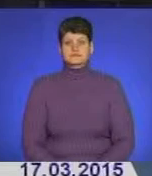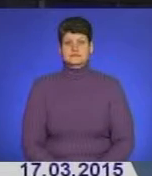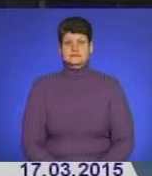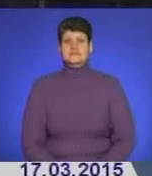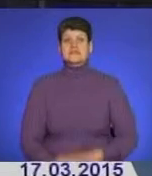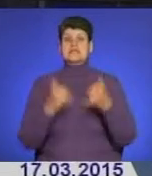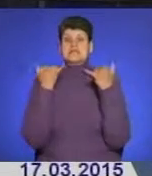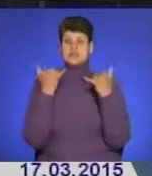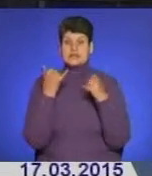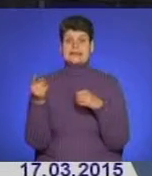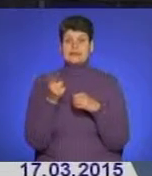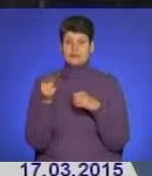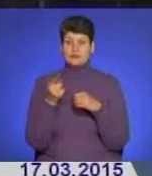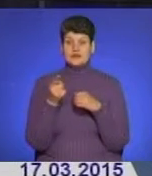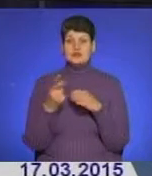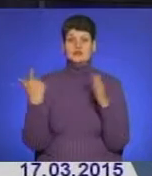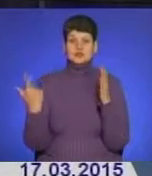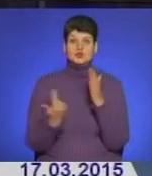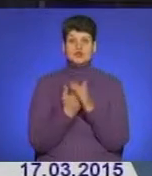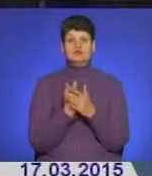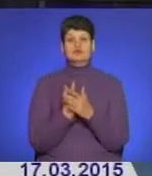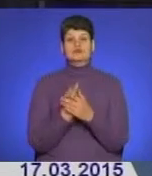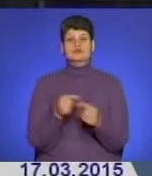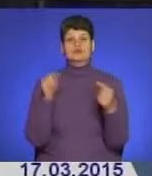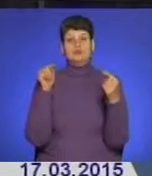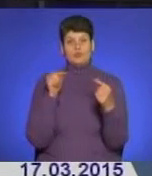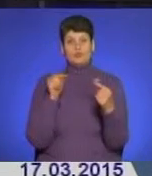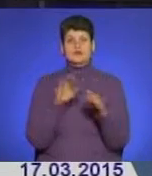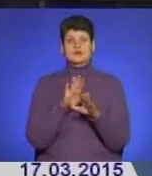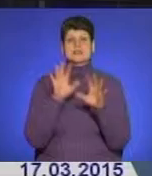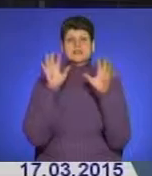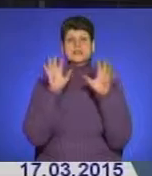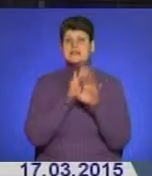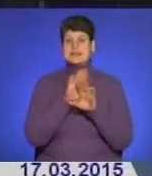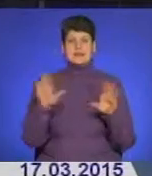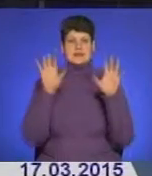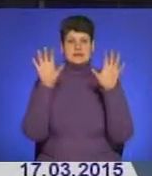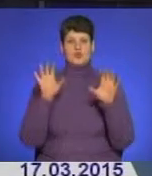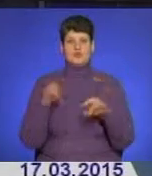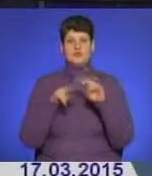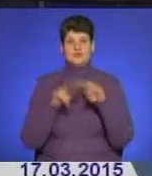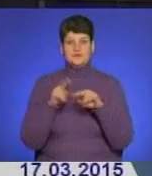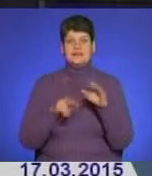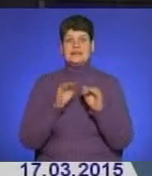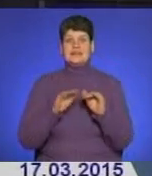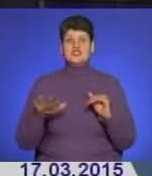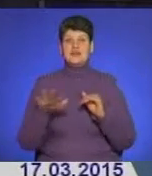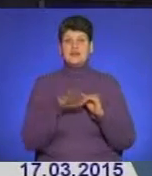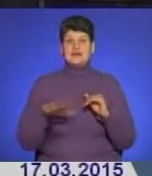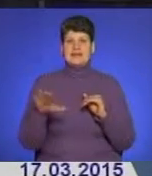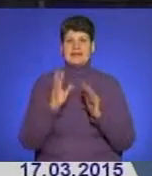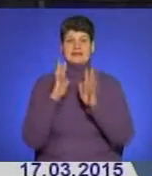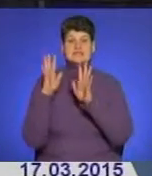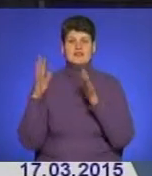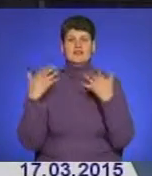Сьогодні тернополяни вкотре постали проти, на їхню думку, незаконного будівництва. Сквер і дитячий майданчик, навколо якого вже